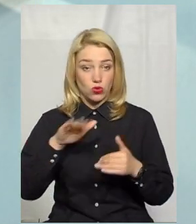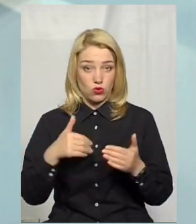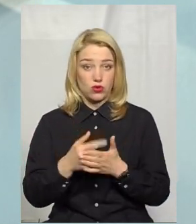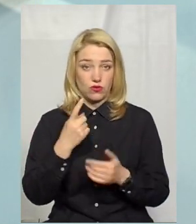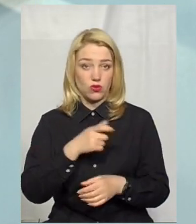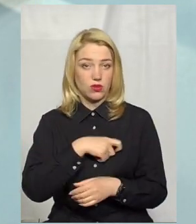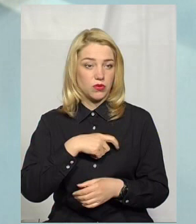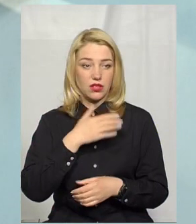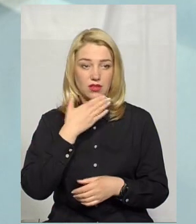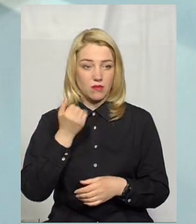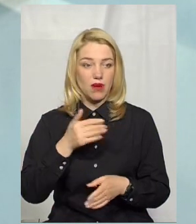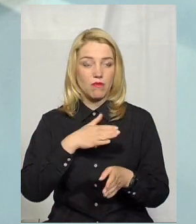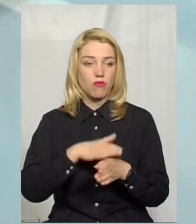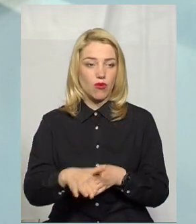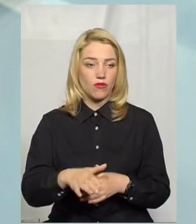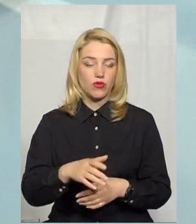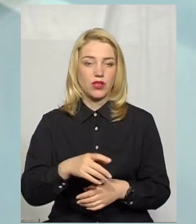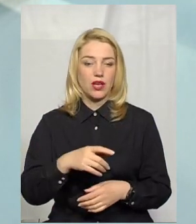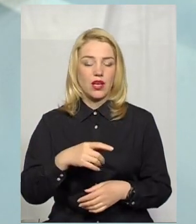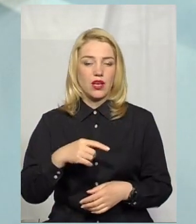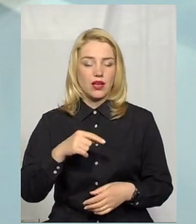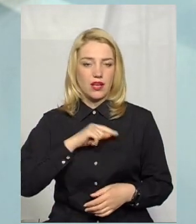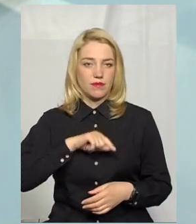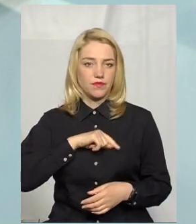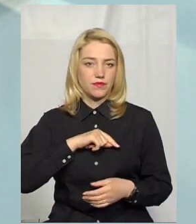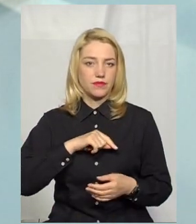немає повної біографічної довідки.